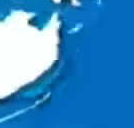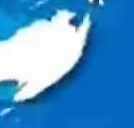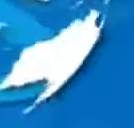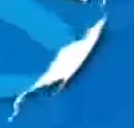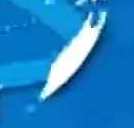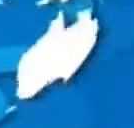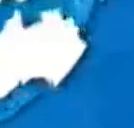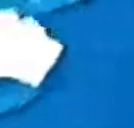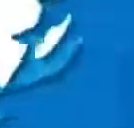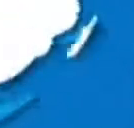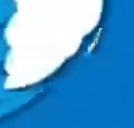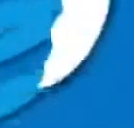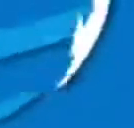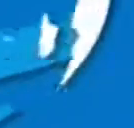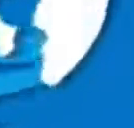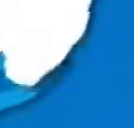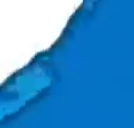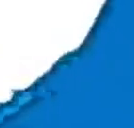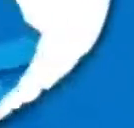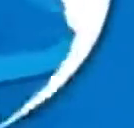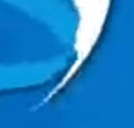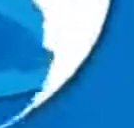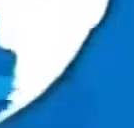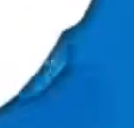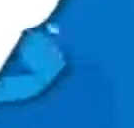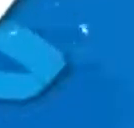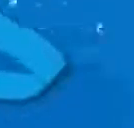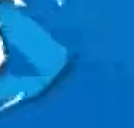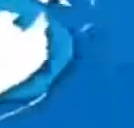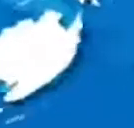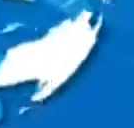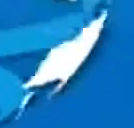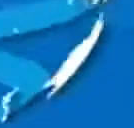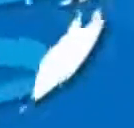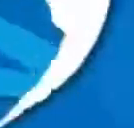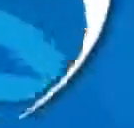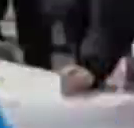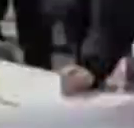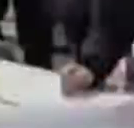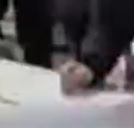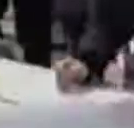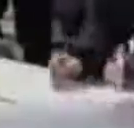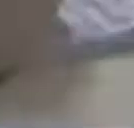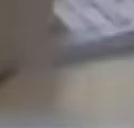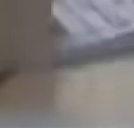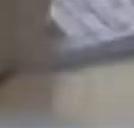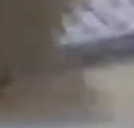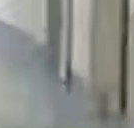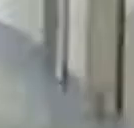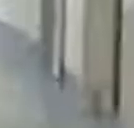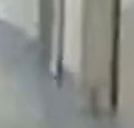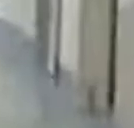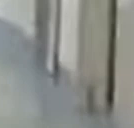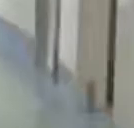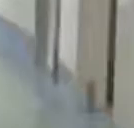na kupora mawe ya dhahabu kwa chimbaji katika mgodi wa msege ule anitarime mkua ni mara. Virus ya tali vya korona